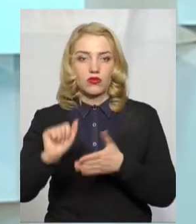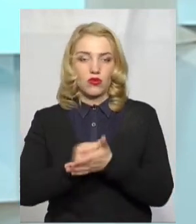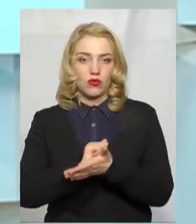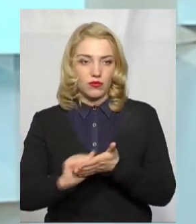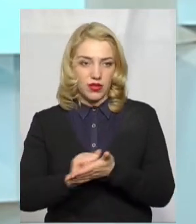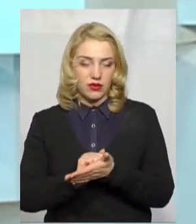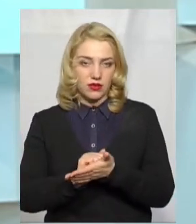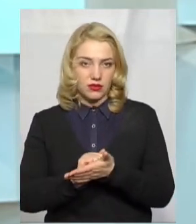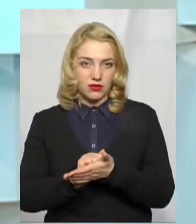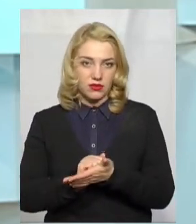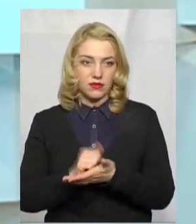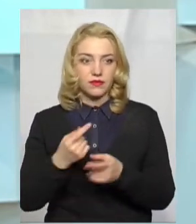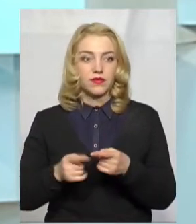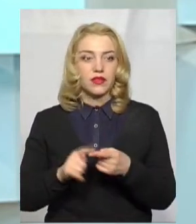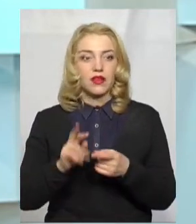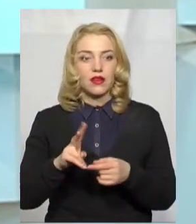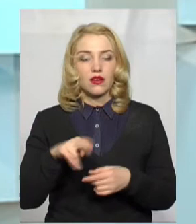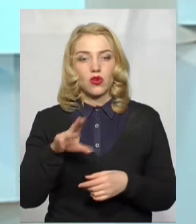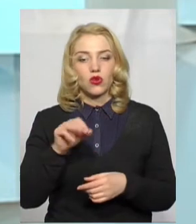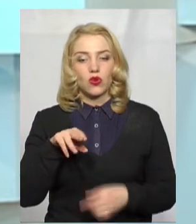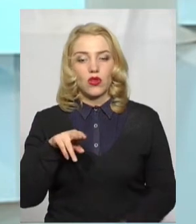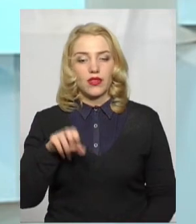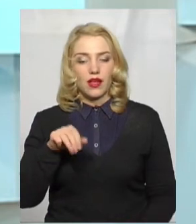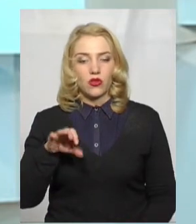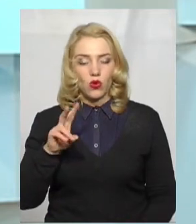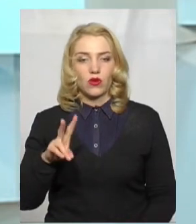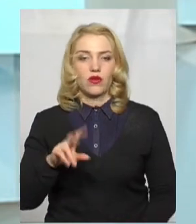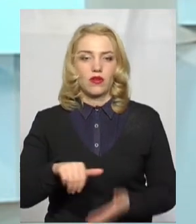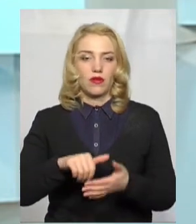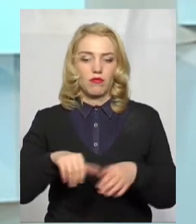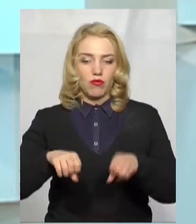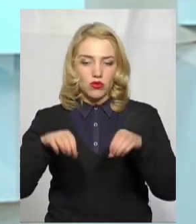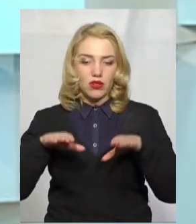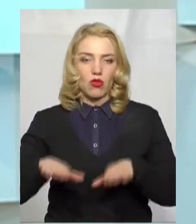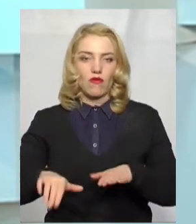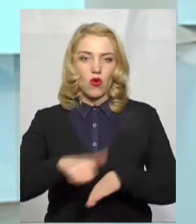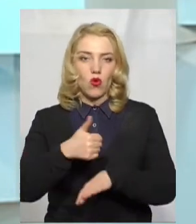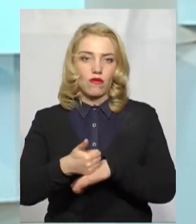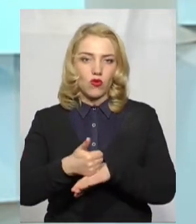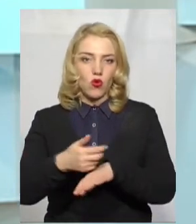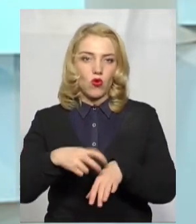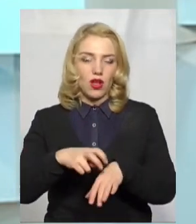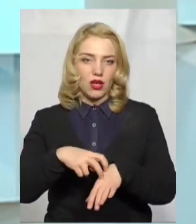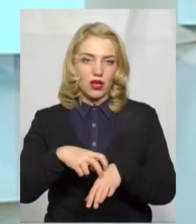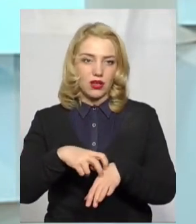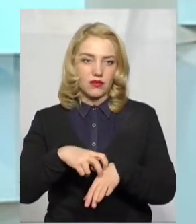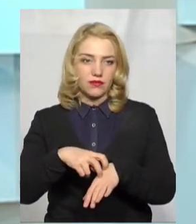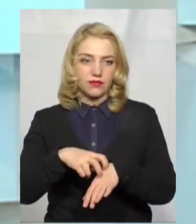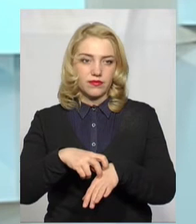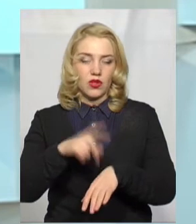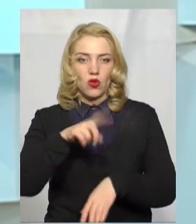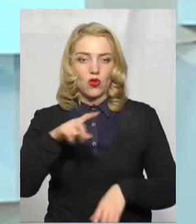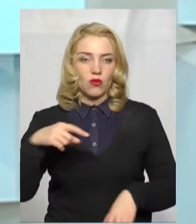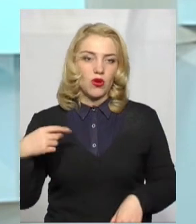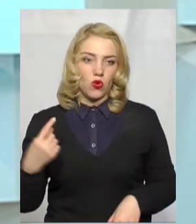і воно йде як додатком до постанови головного лікаря. Зараз документ, там постанова головного лікаря